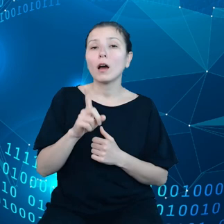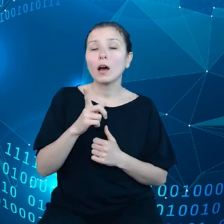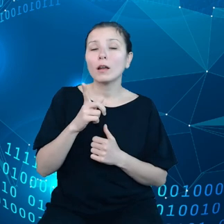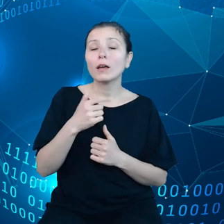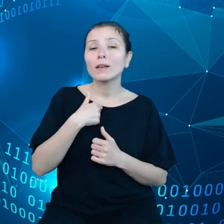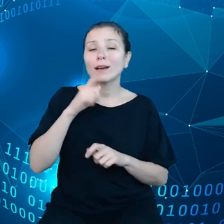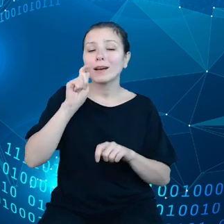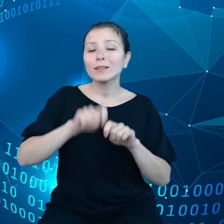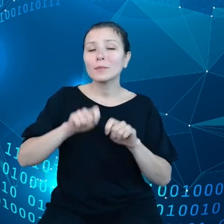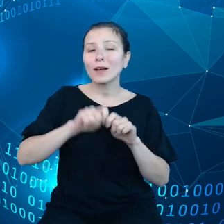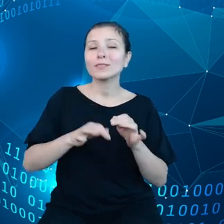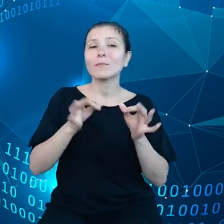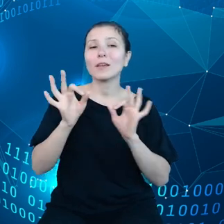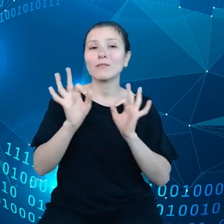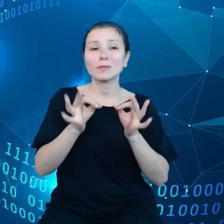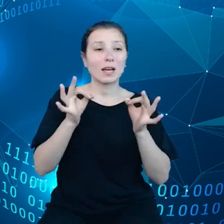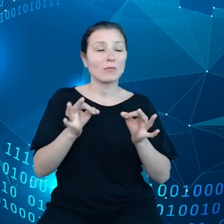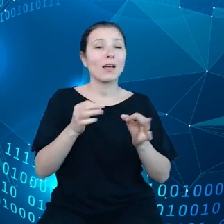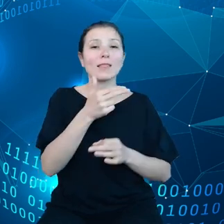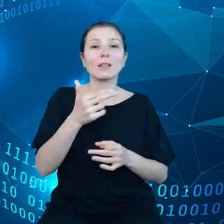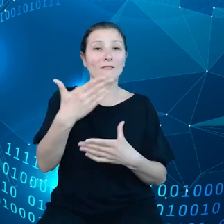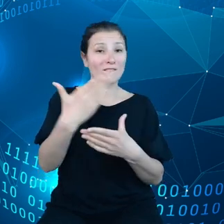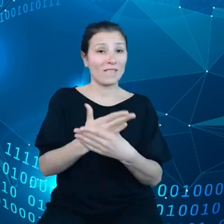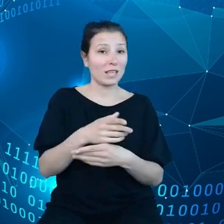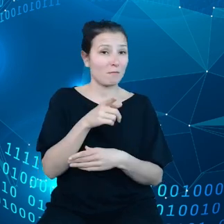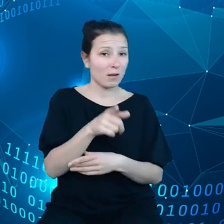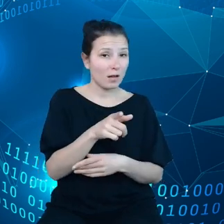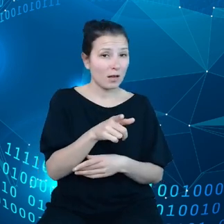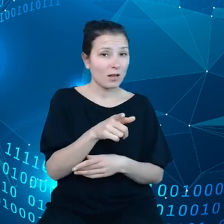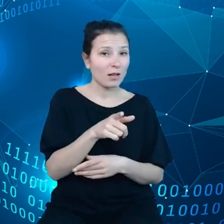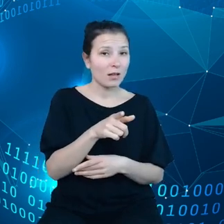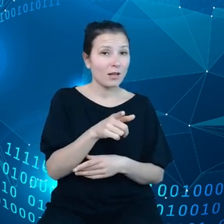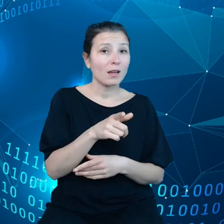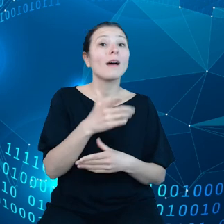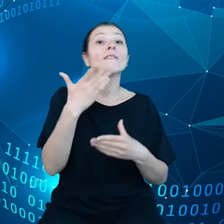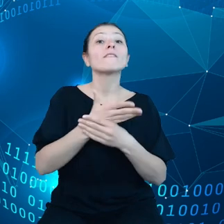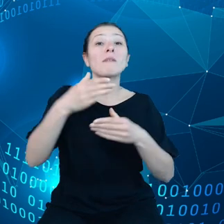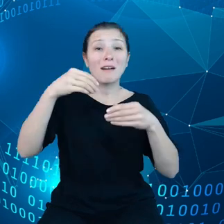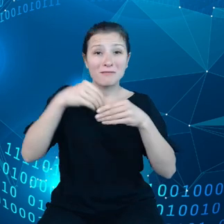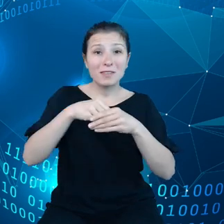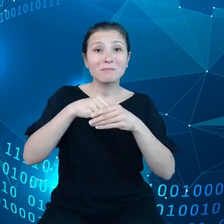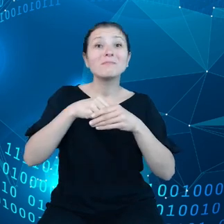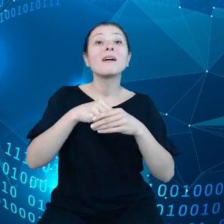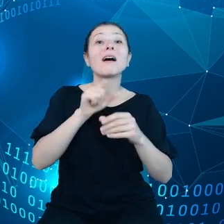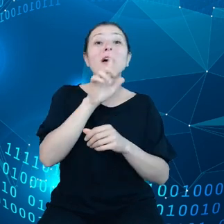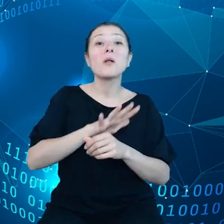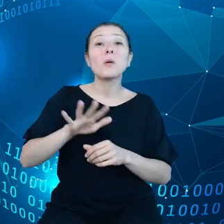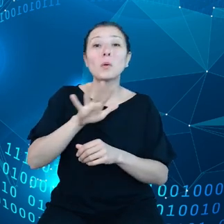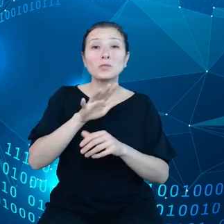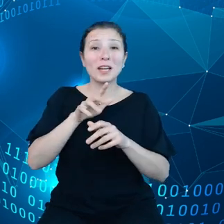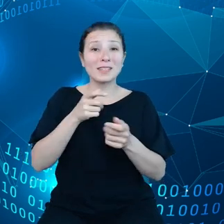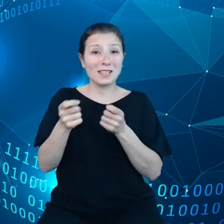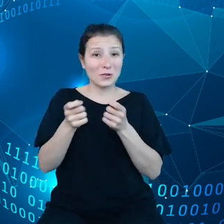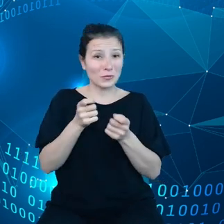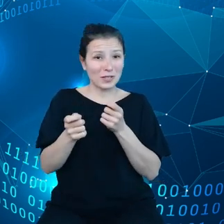aktualną informację na temat jakiegoś podmiotu, to za tym podmiotem stoją ludzie. Jest oczywiście dość